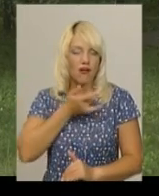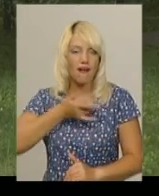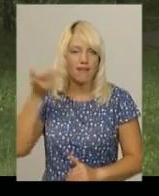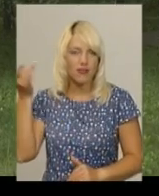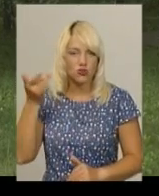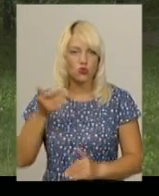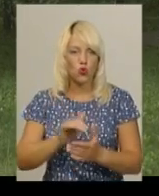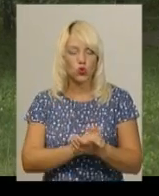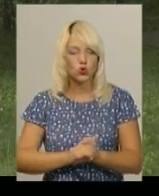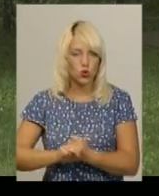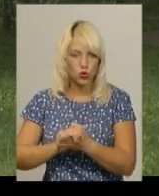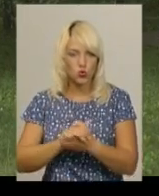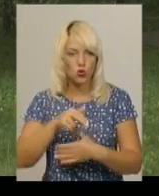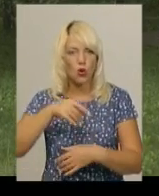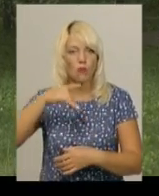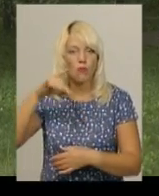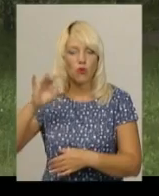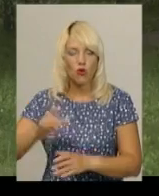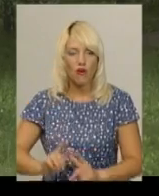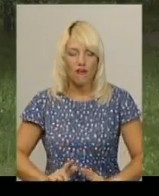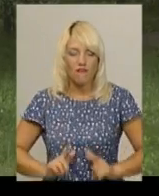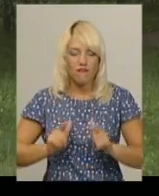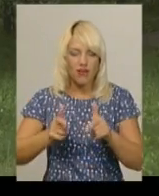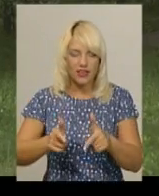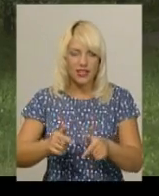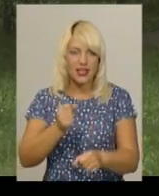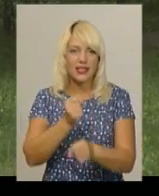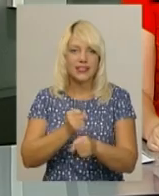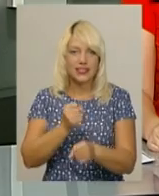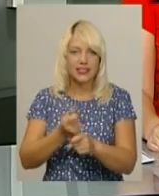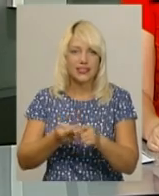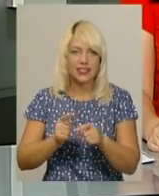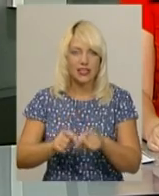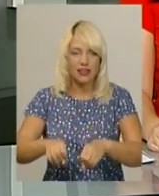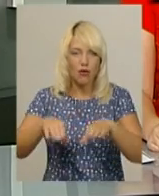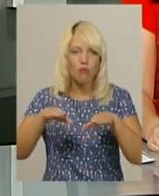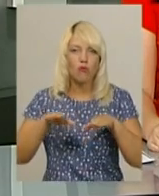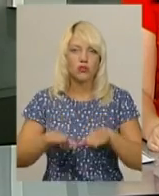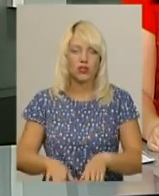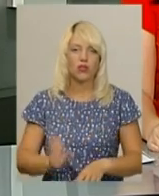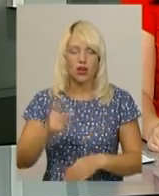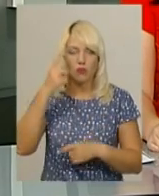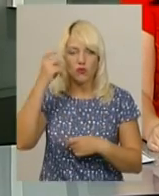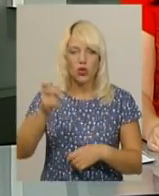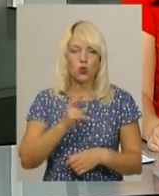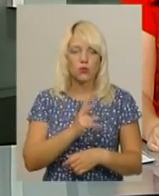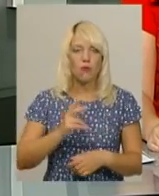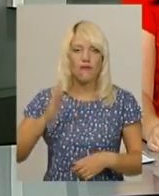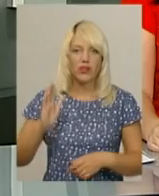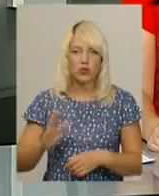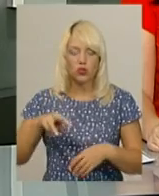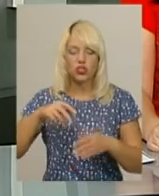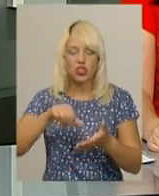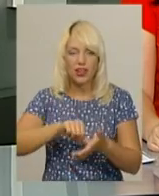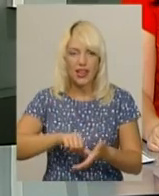Союзу про введення в дію цієї постанови. Як повідомляє Кузьма Матвіюк, члени